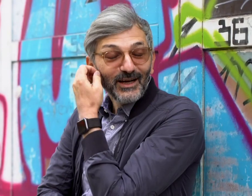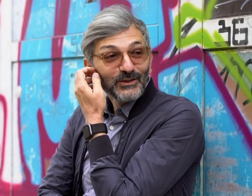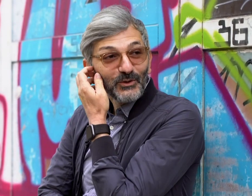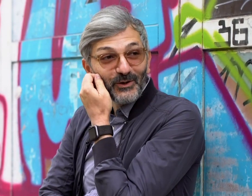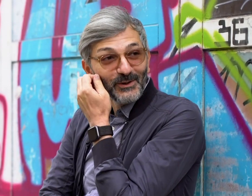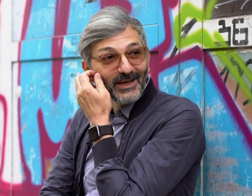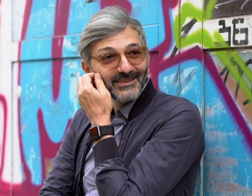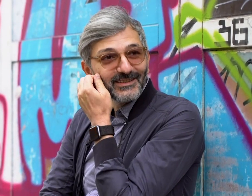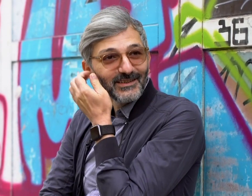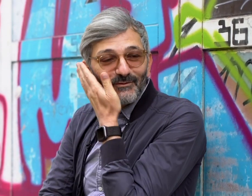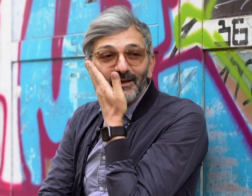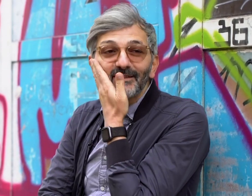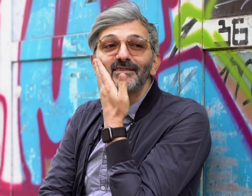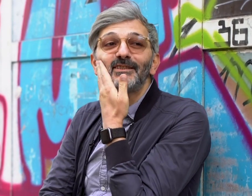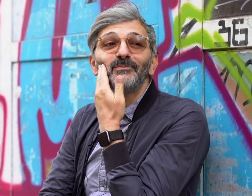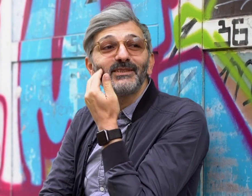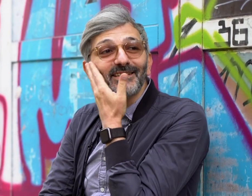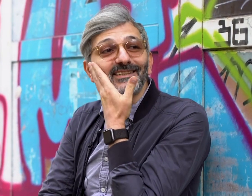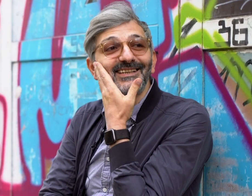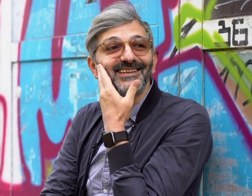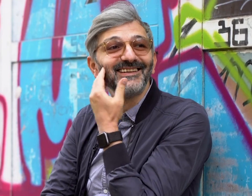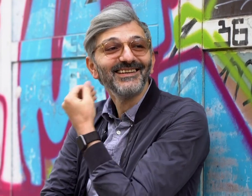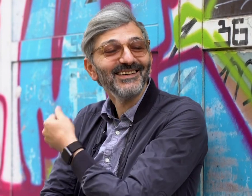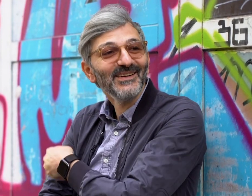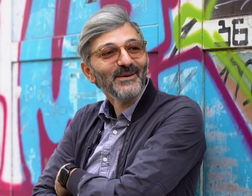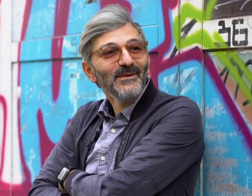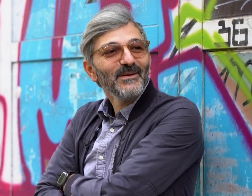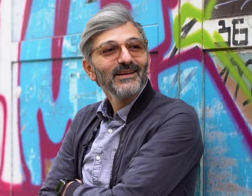nach. Also 1989, da war ich 17.